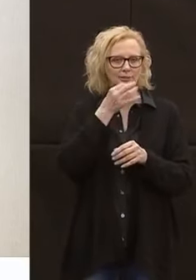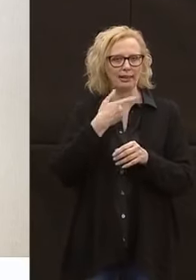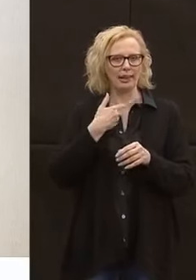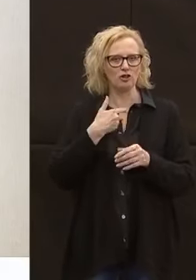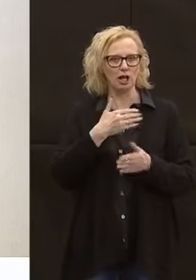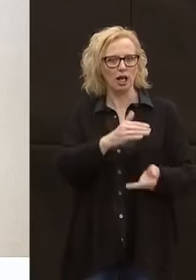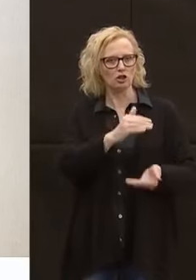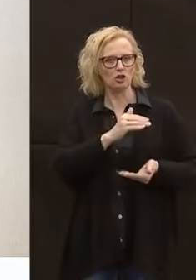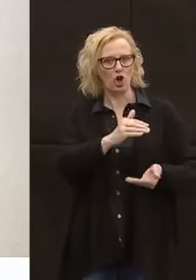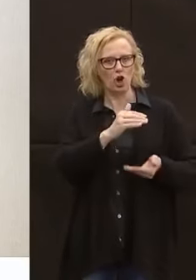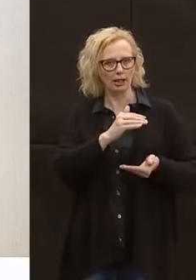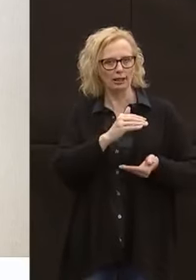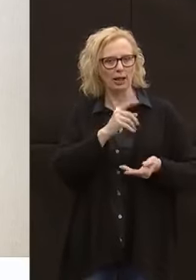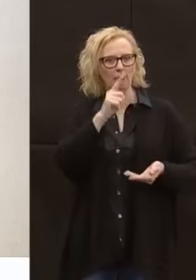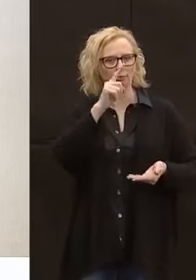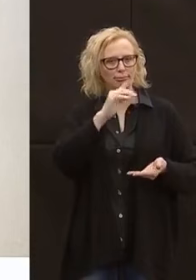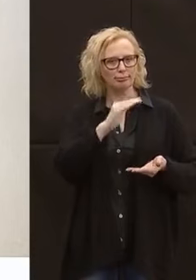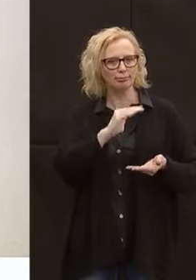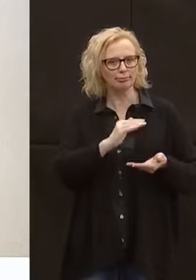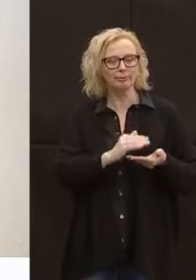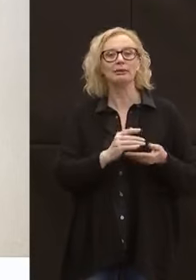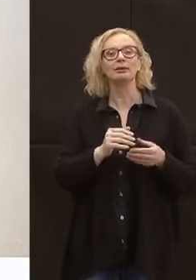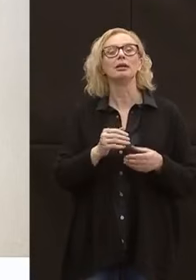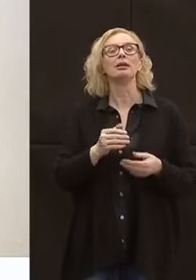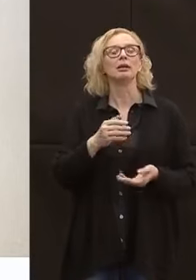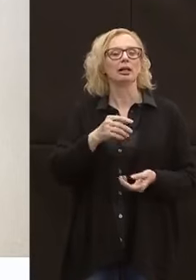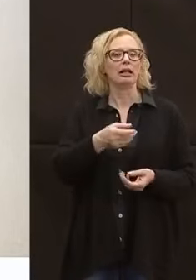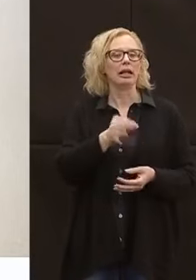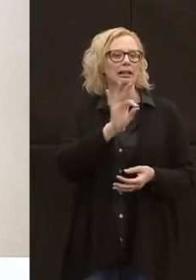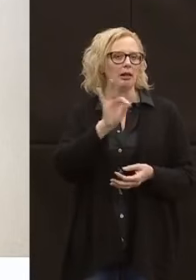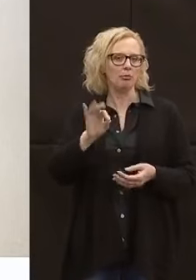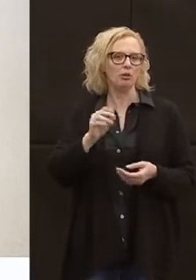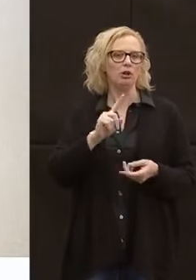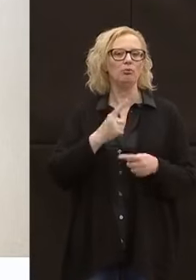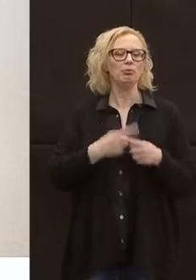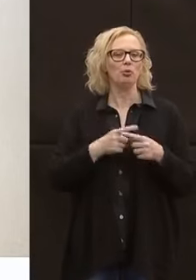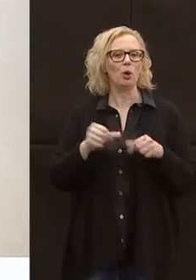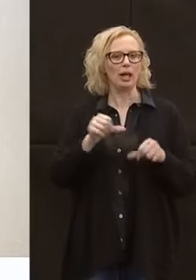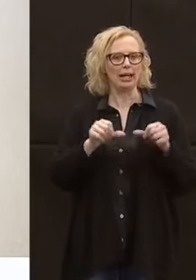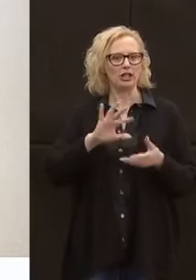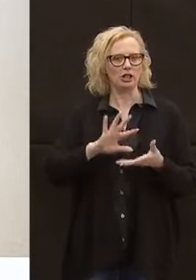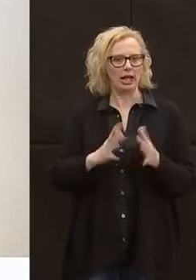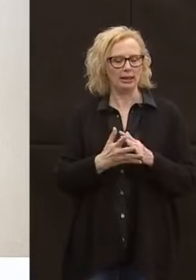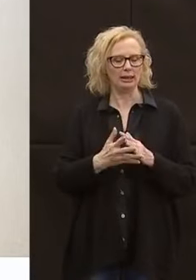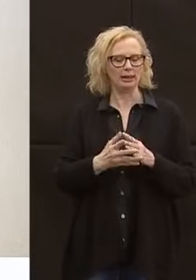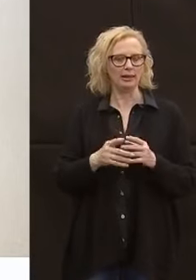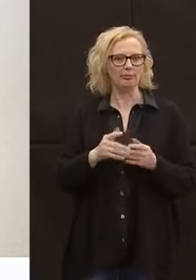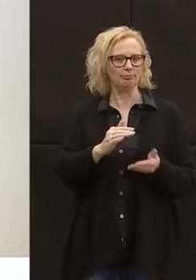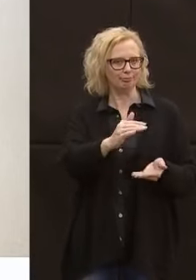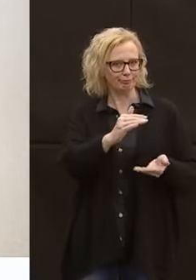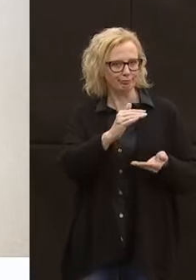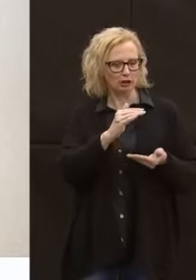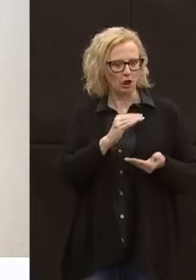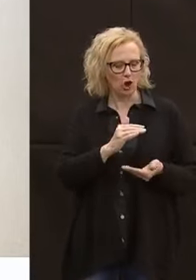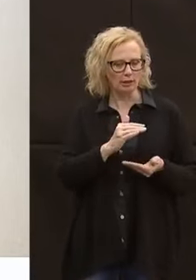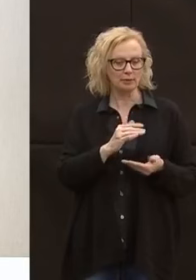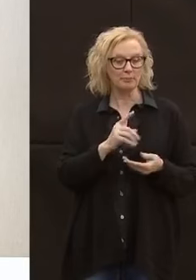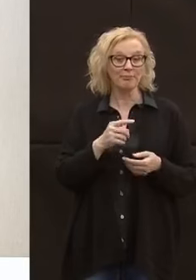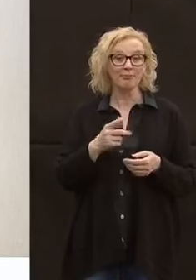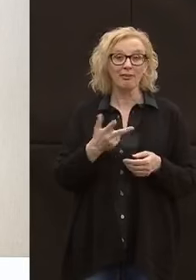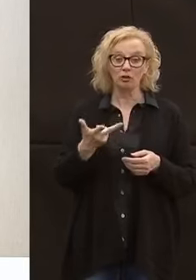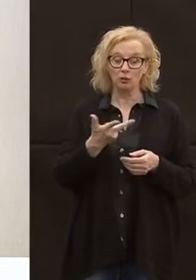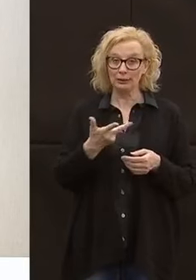e una serie di tamponi e di reagenti che va usato secondo queste stime. Con il coinvolgimento di tutti i tre